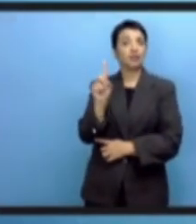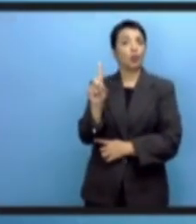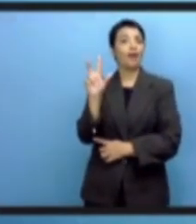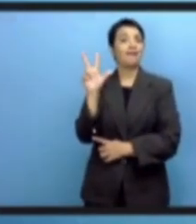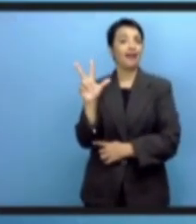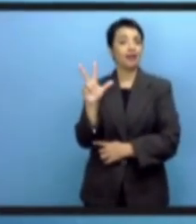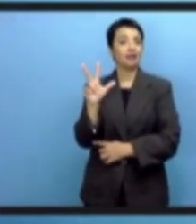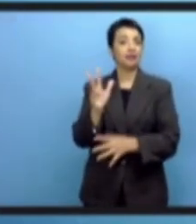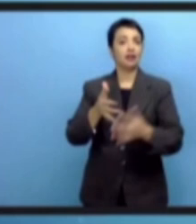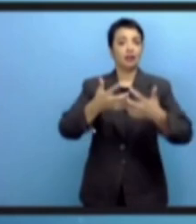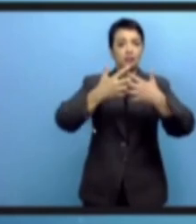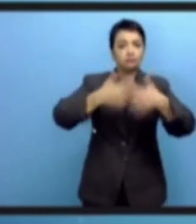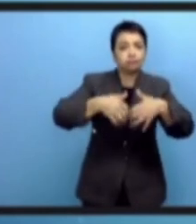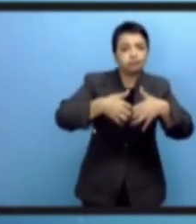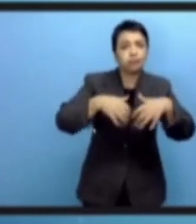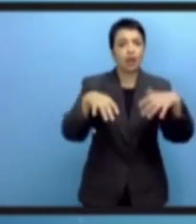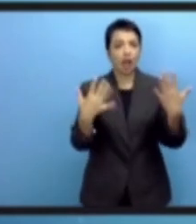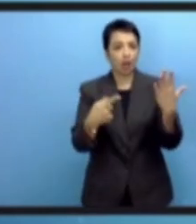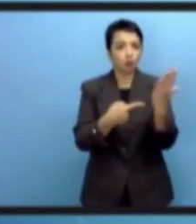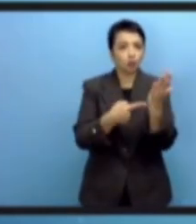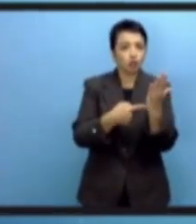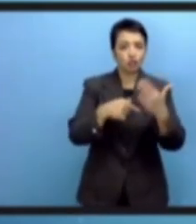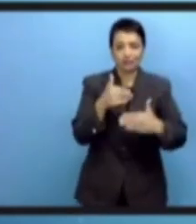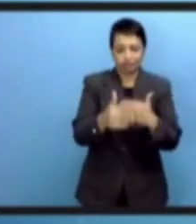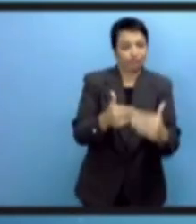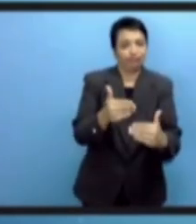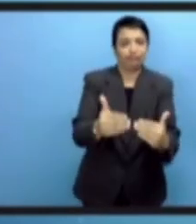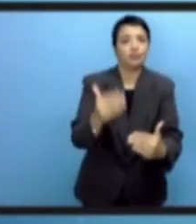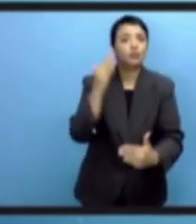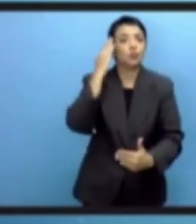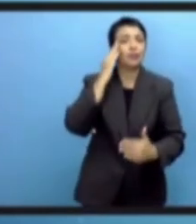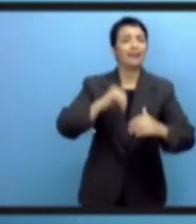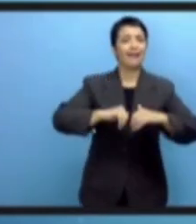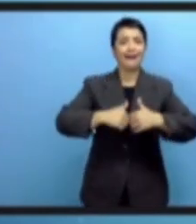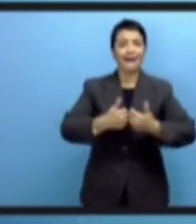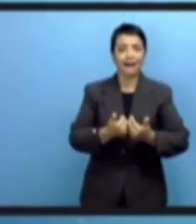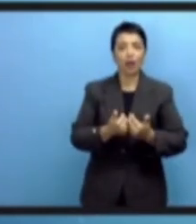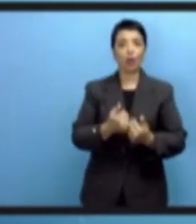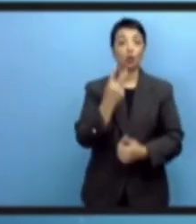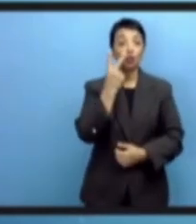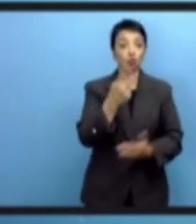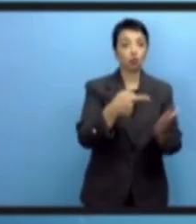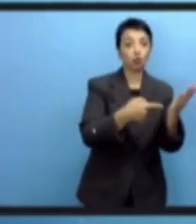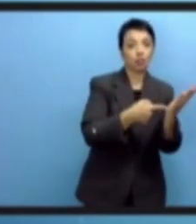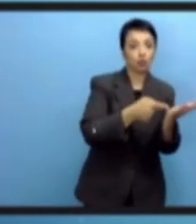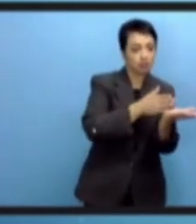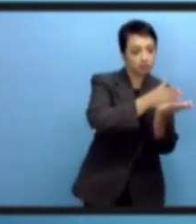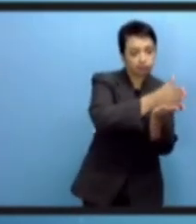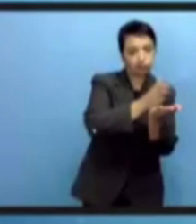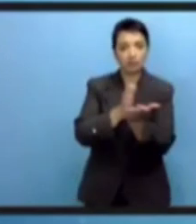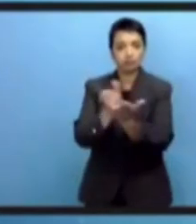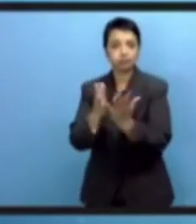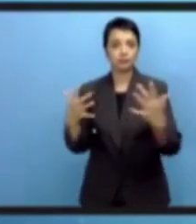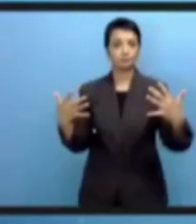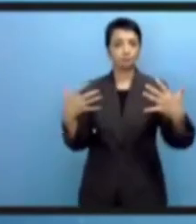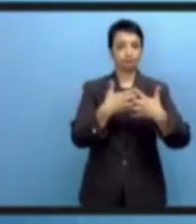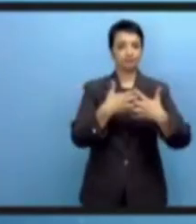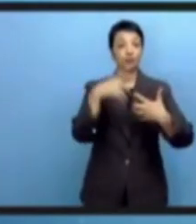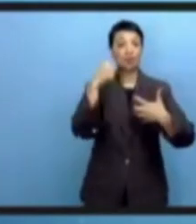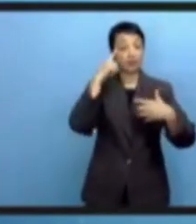говорил о цифровом сотрудничестве в 2018 году, одним из ключевых аспектов было